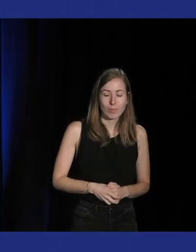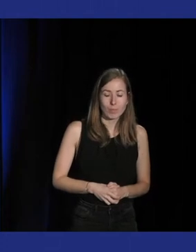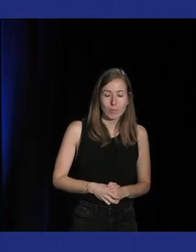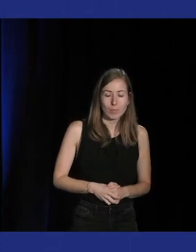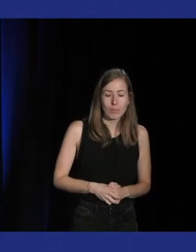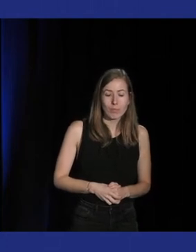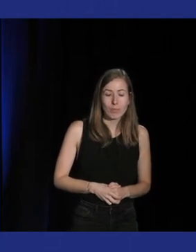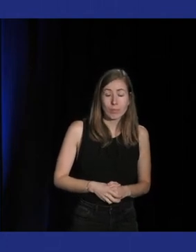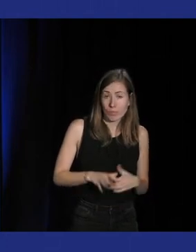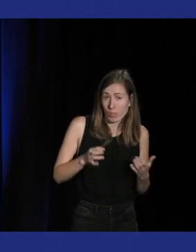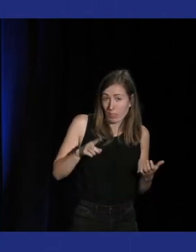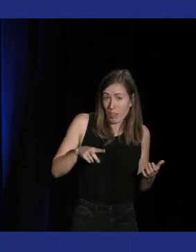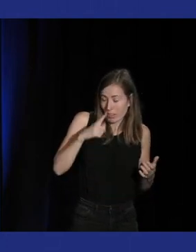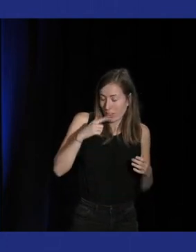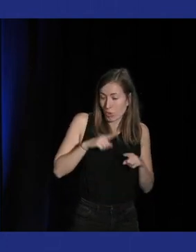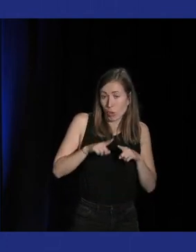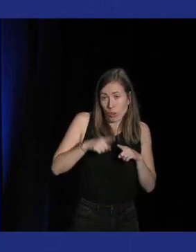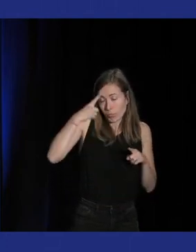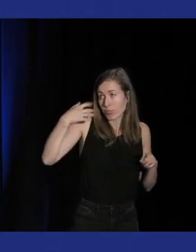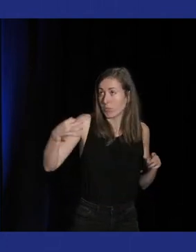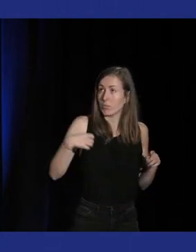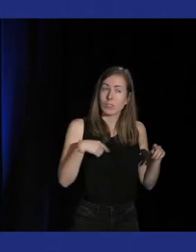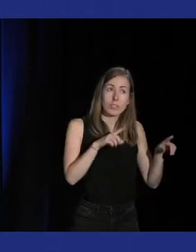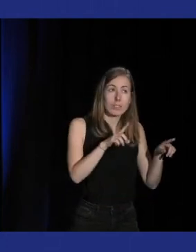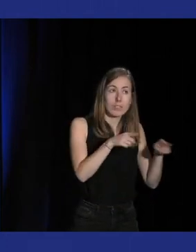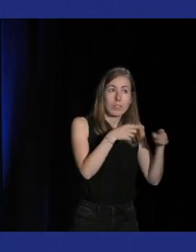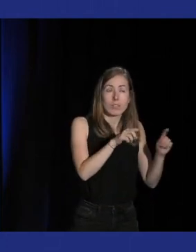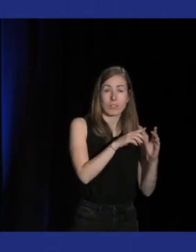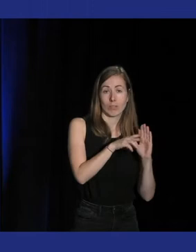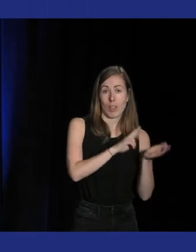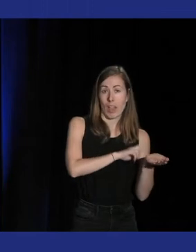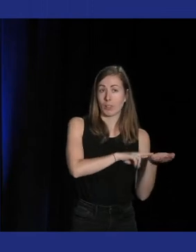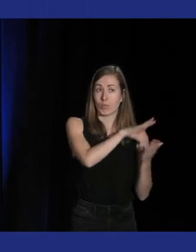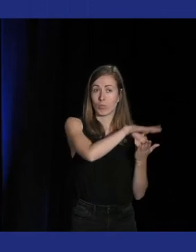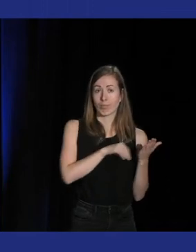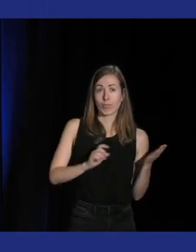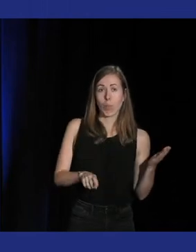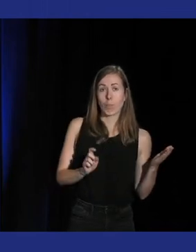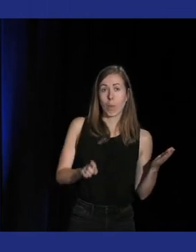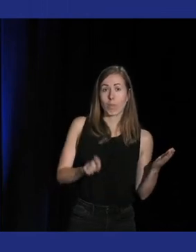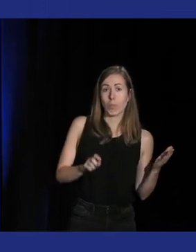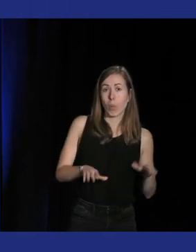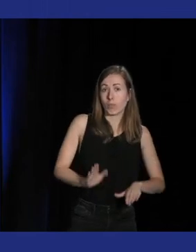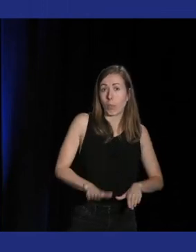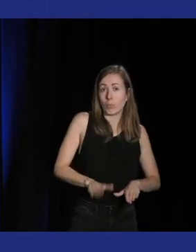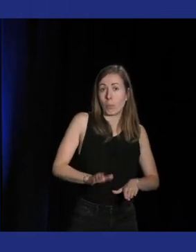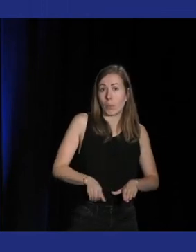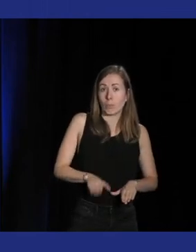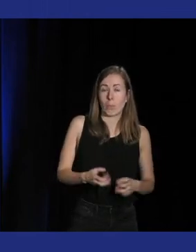de très instinctif de taper sur une table pour essayer de suivre le rythme dans les jeux de rythme donc les plus représentatifs comme DDR